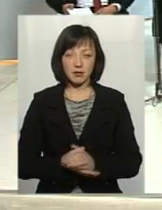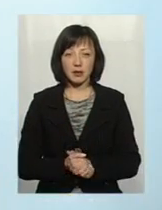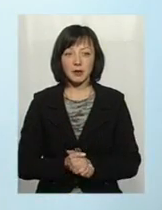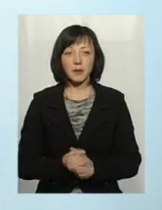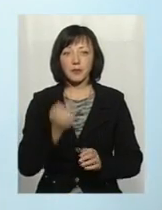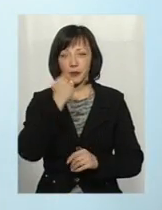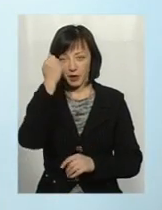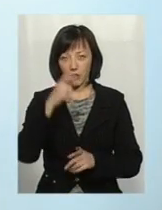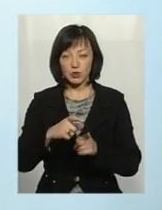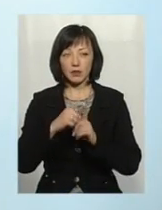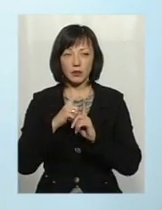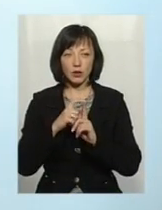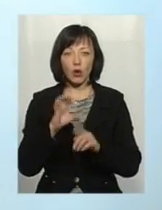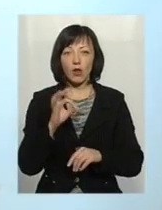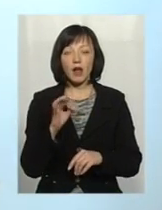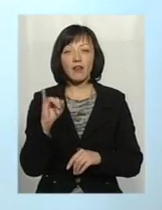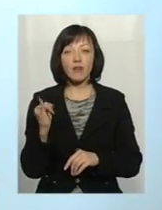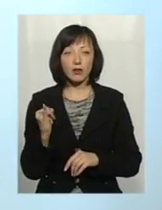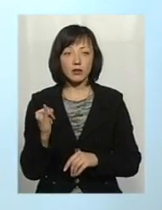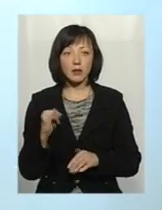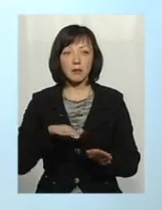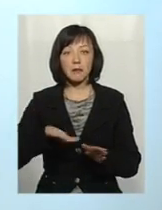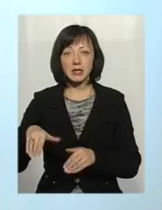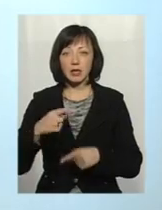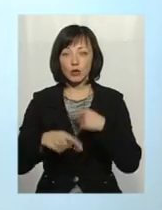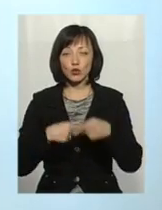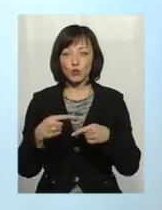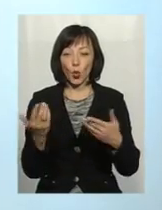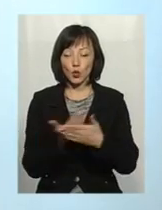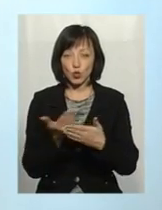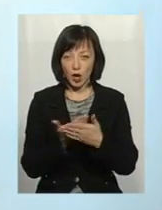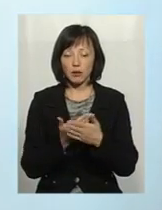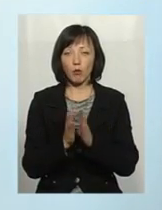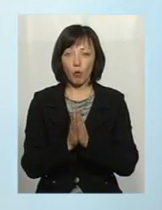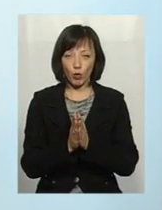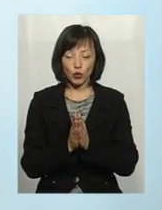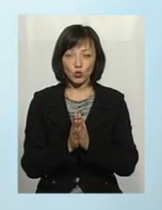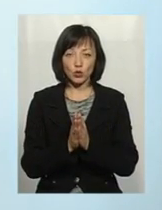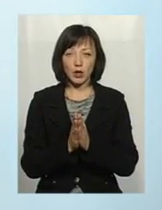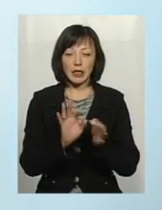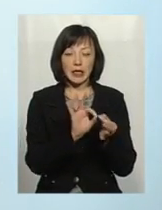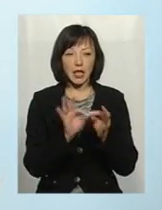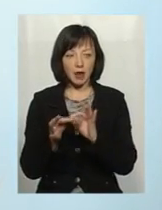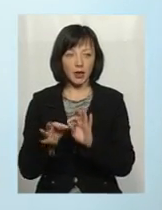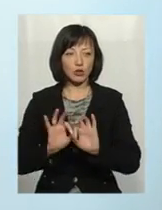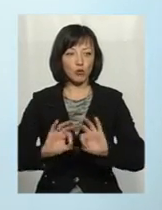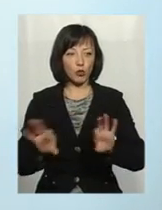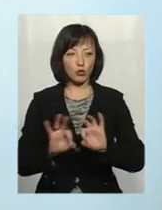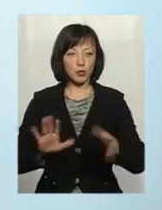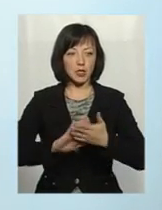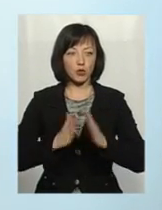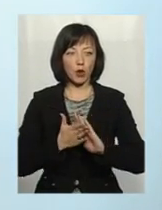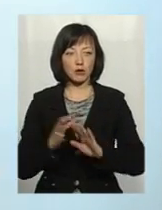відповідь, Олежа Івановичу. Після наступного сюжету я попрошу детальніше покоментувати